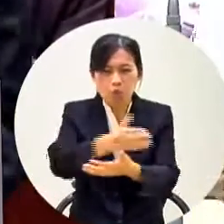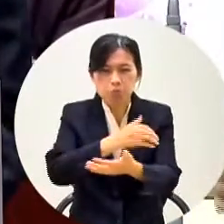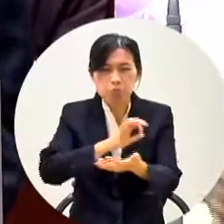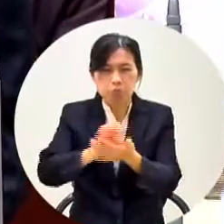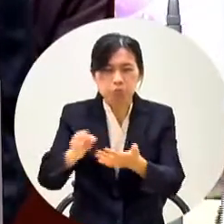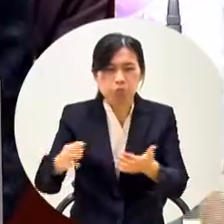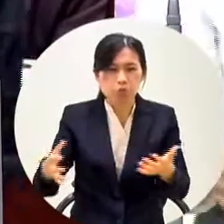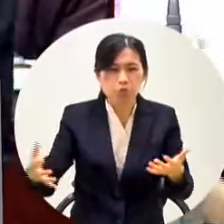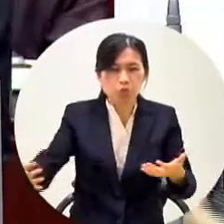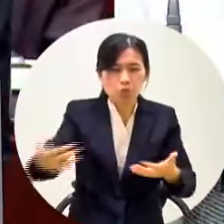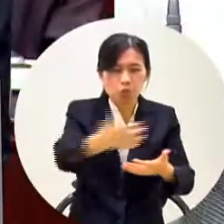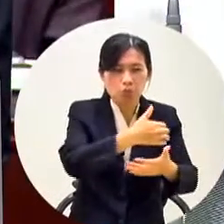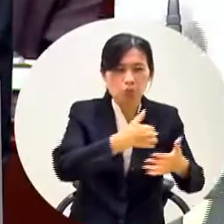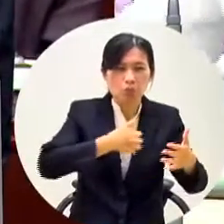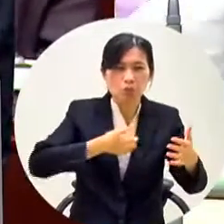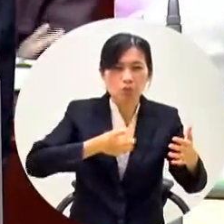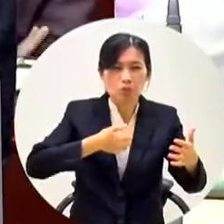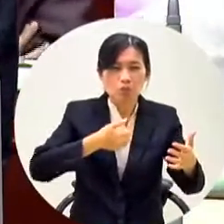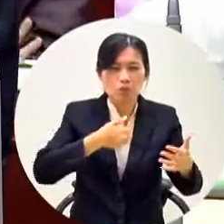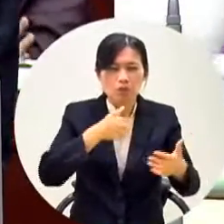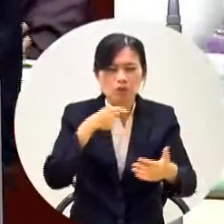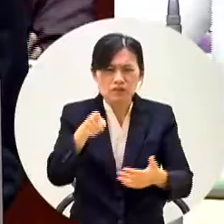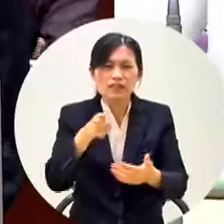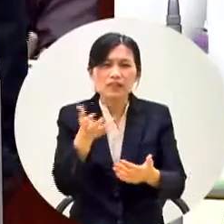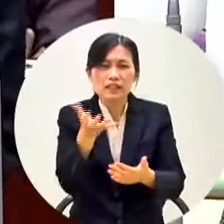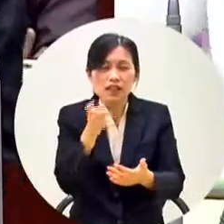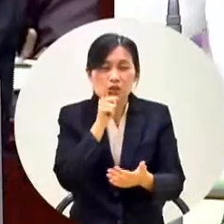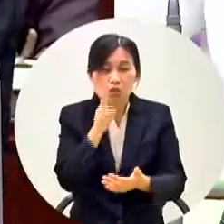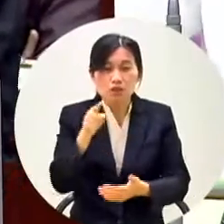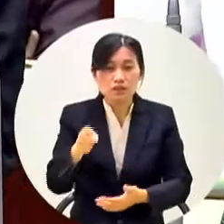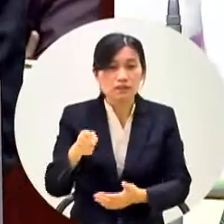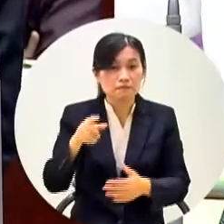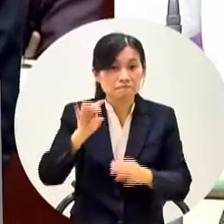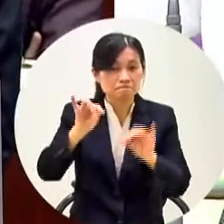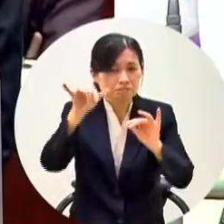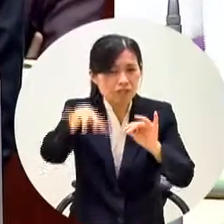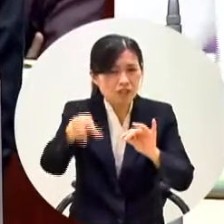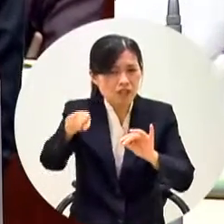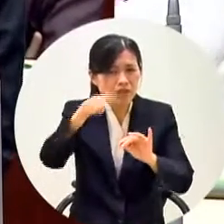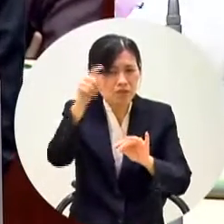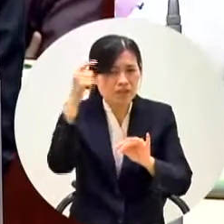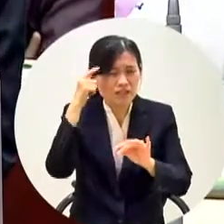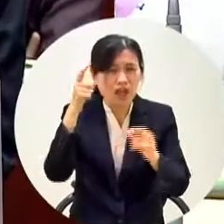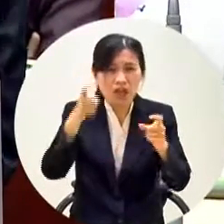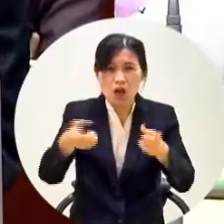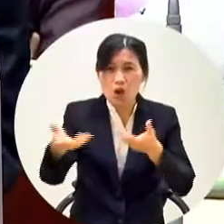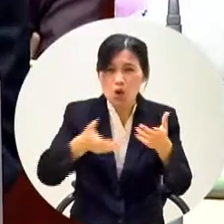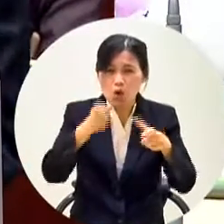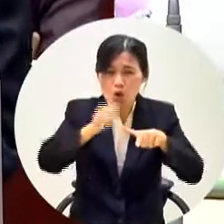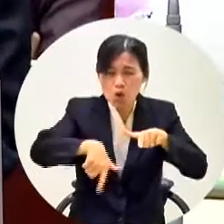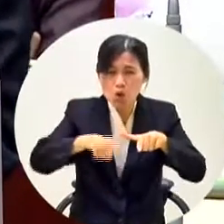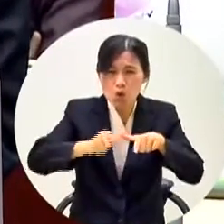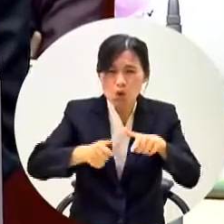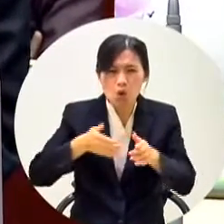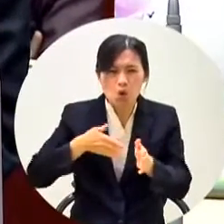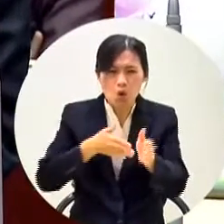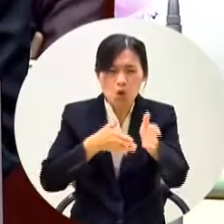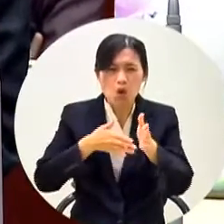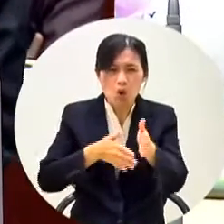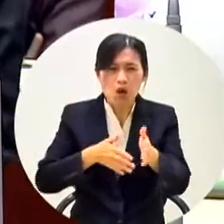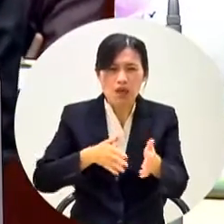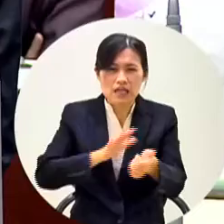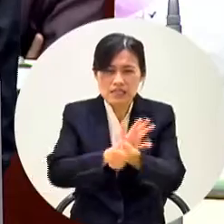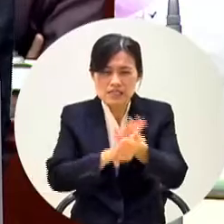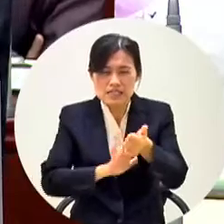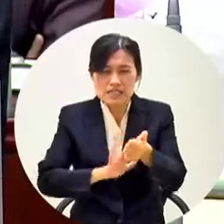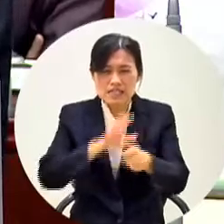裡面不過議員所反映的就是地方的認為呢是因為他這個港務公司這個車輛出來造成空氣污染或者是對